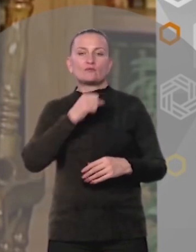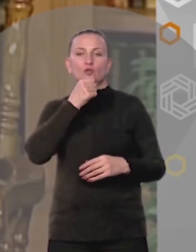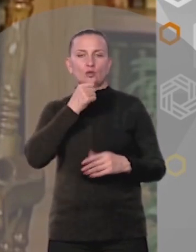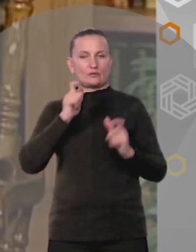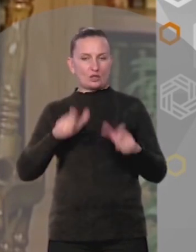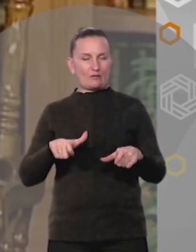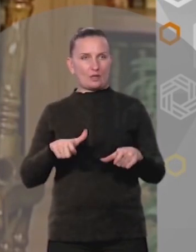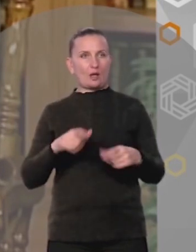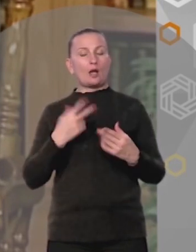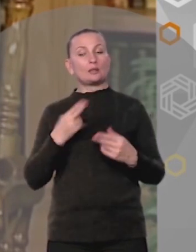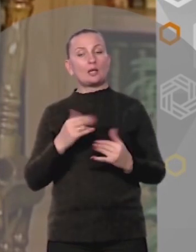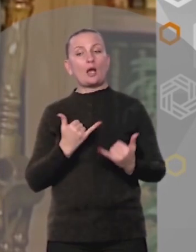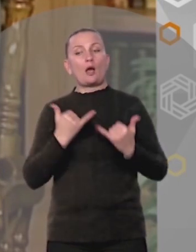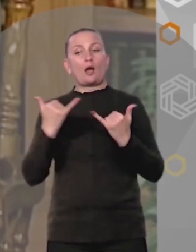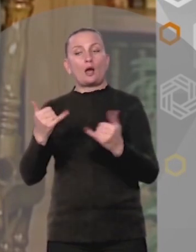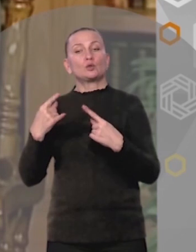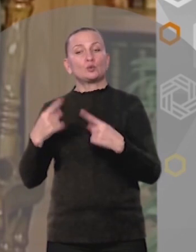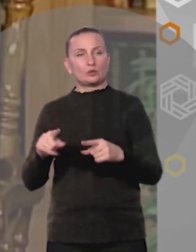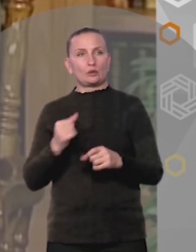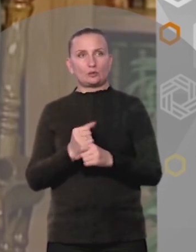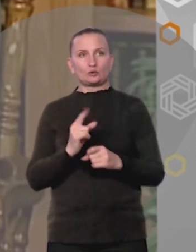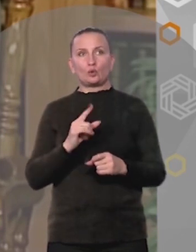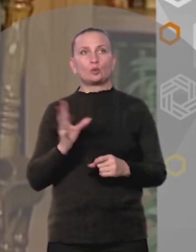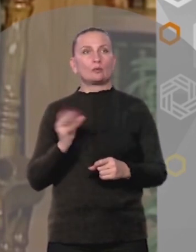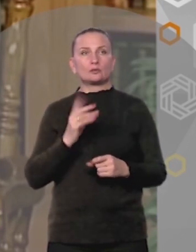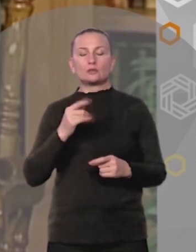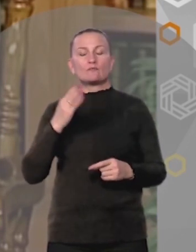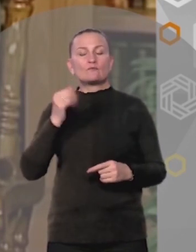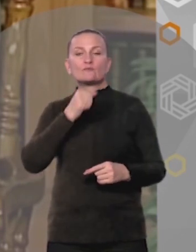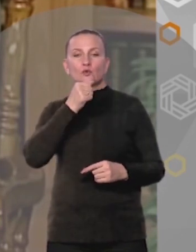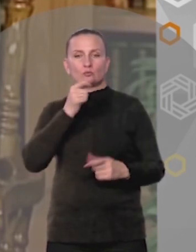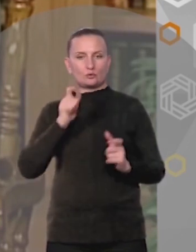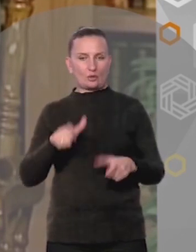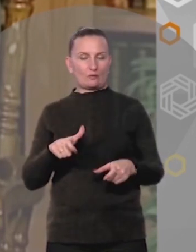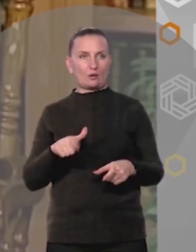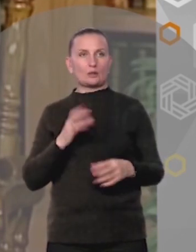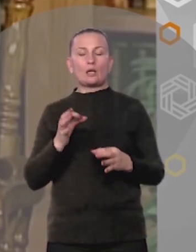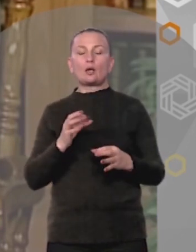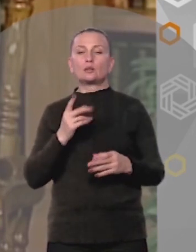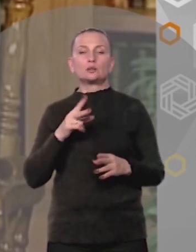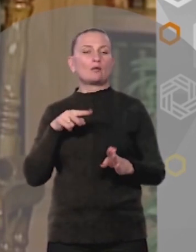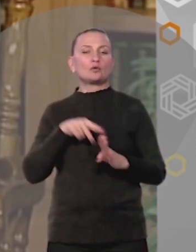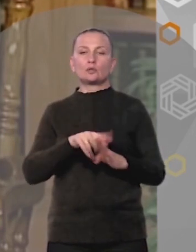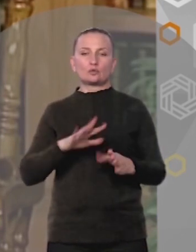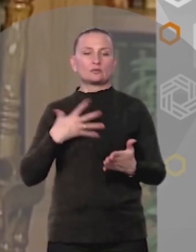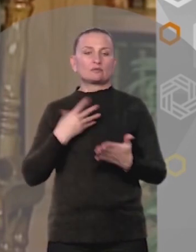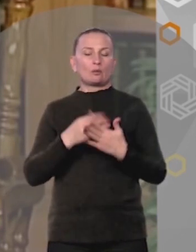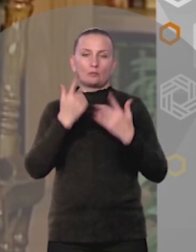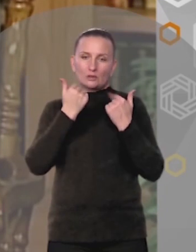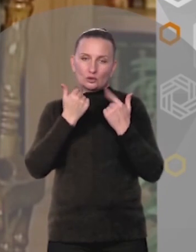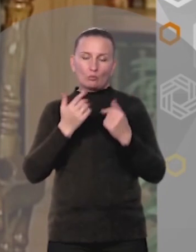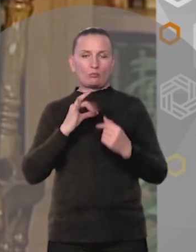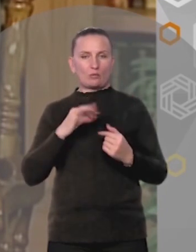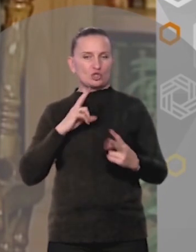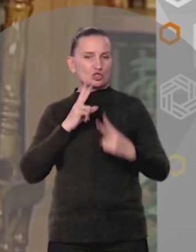А ради других Она делала то Что не всегда по силам Даже взрослым Она никого не утомляла Своим нытьем и